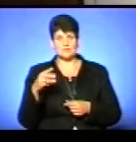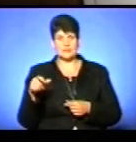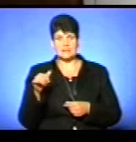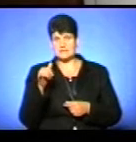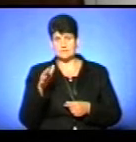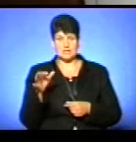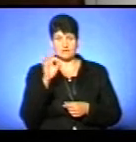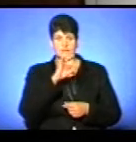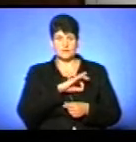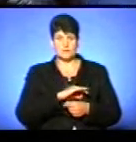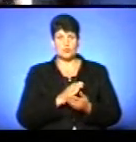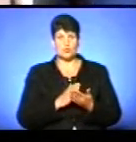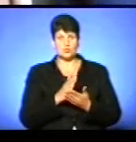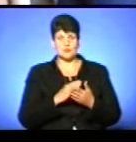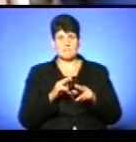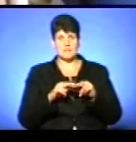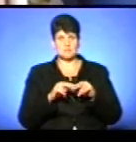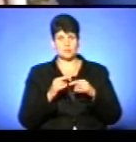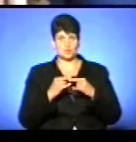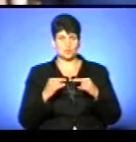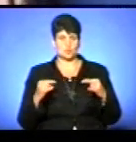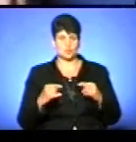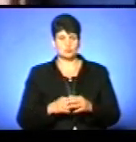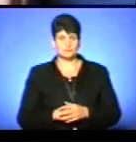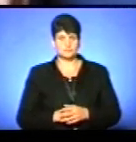послугами паспортного столу.